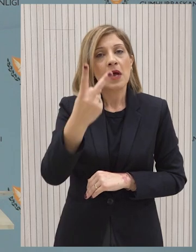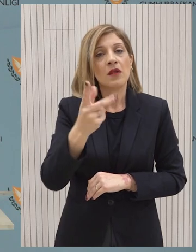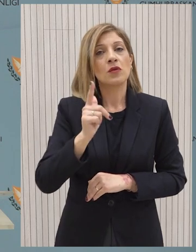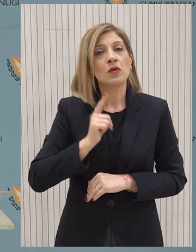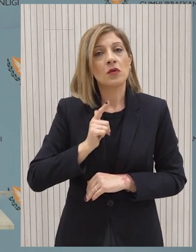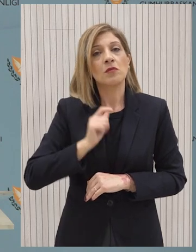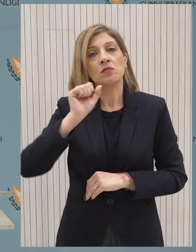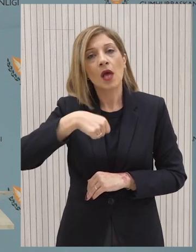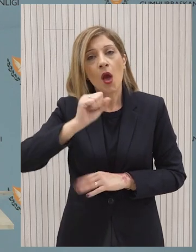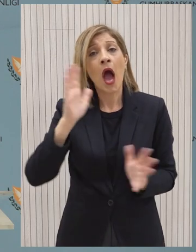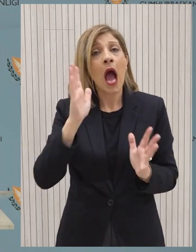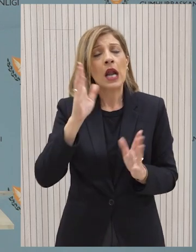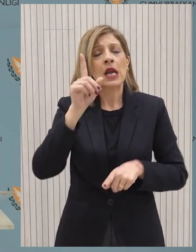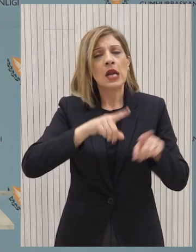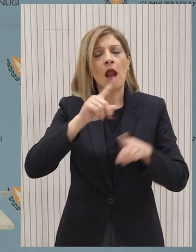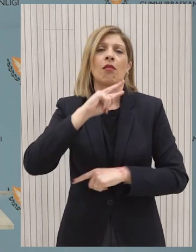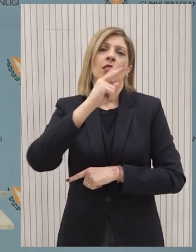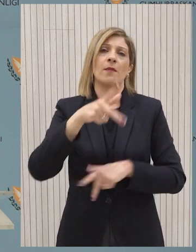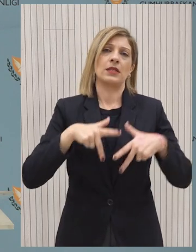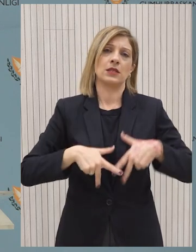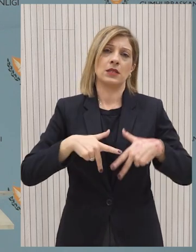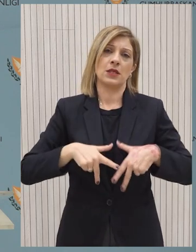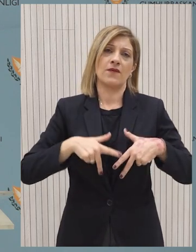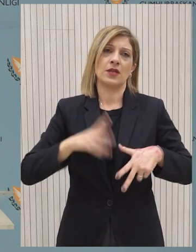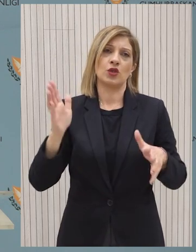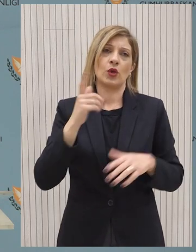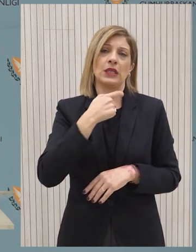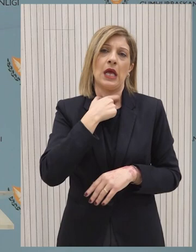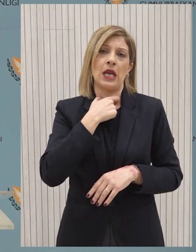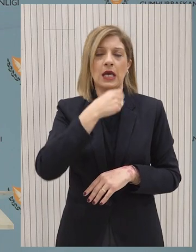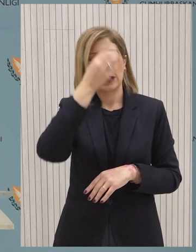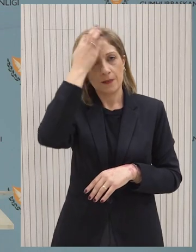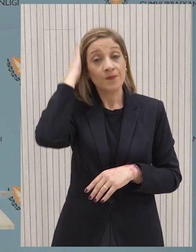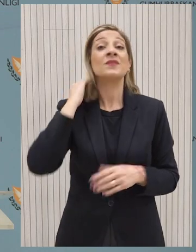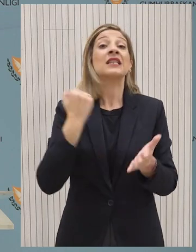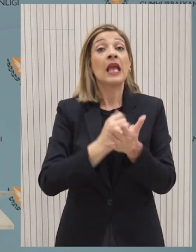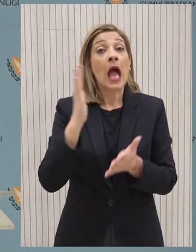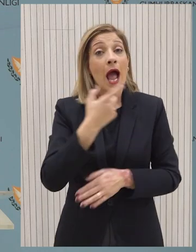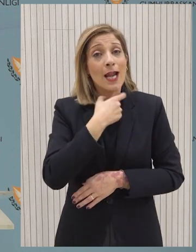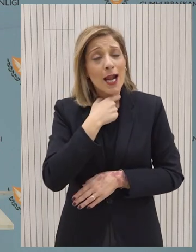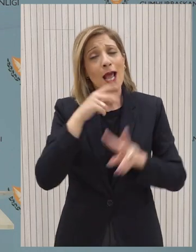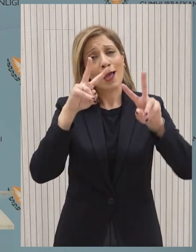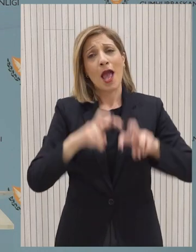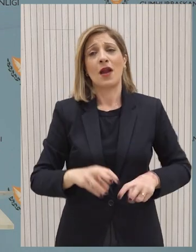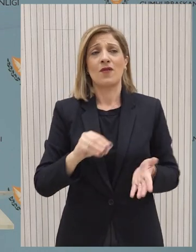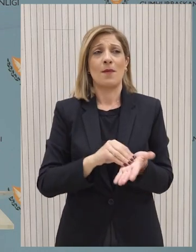βεβαίως θα υπάρξει άμεση τοποθέτηση από πλευράς της κυβέρνησης και η όποια διορεύνηση αν αυτή καταστεί ανάγκη.